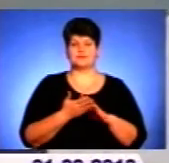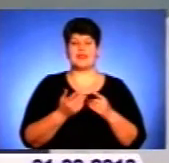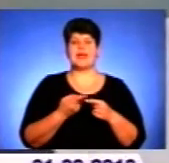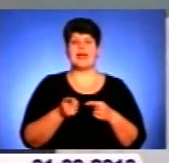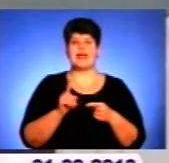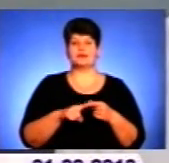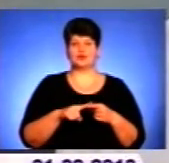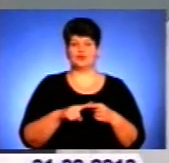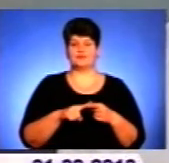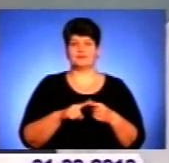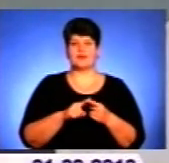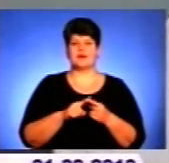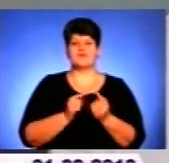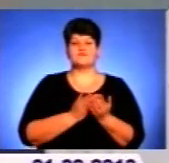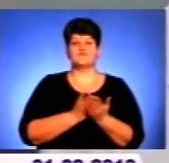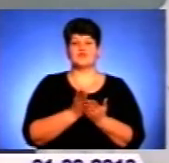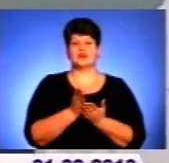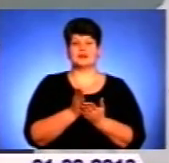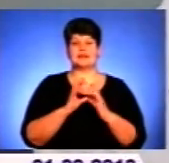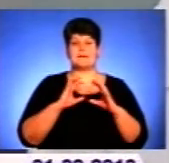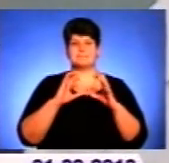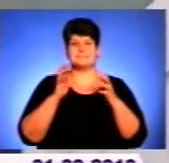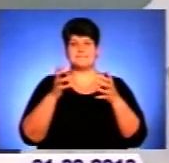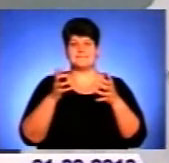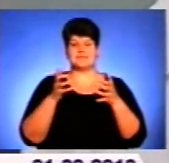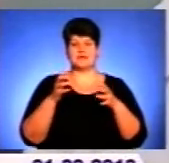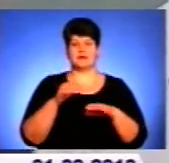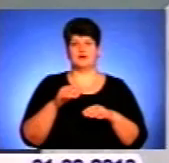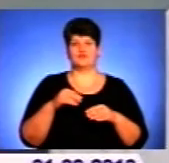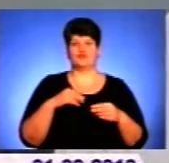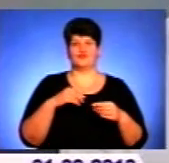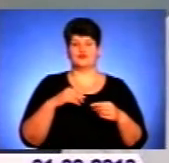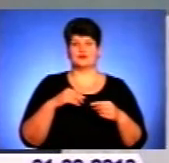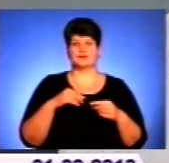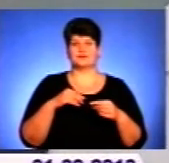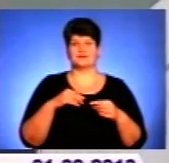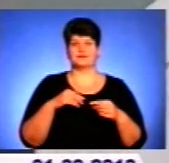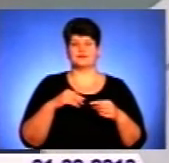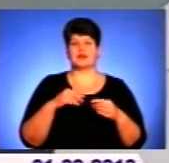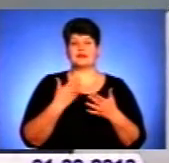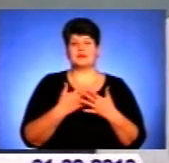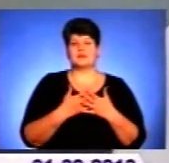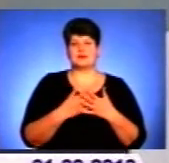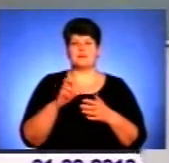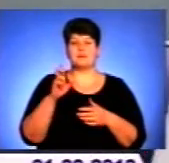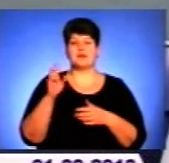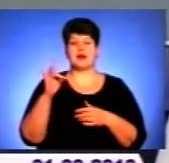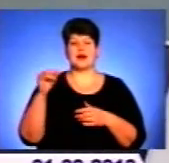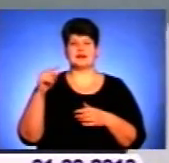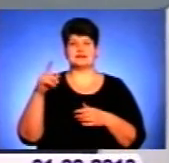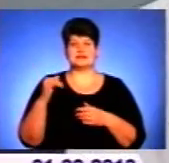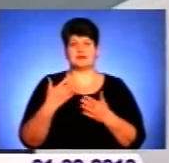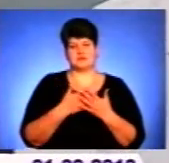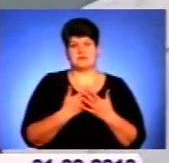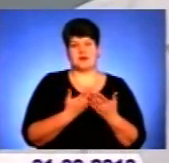це виход на мирову арену. І ось той пример, предположим, бразильського проєкта, це один із